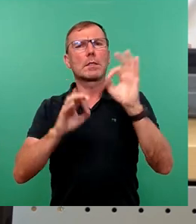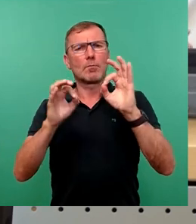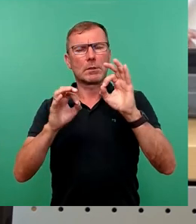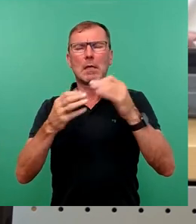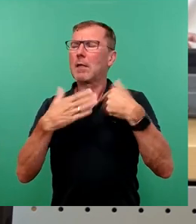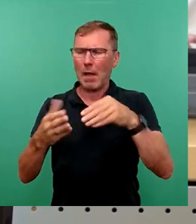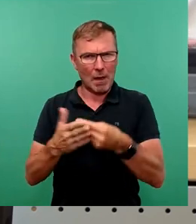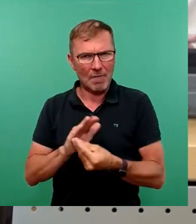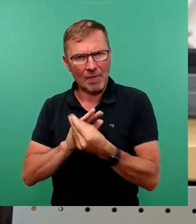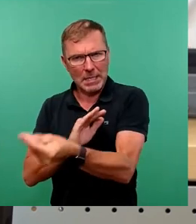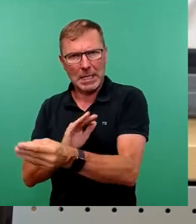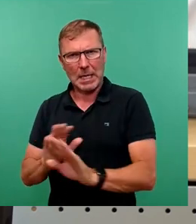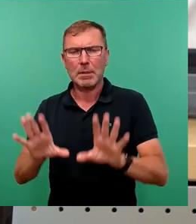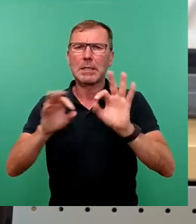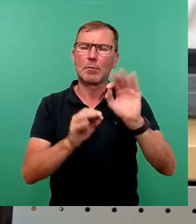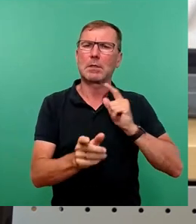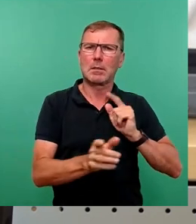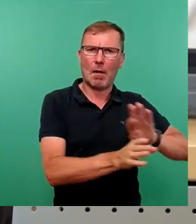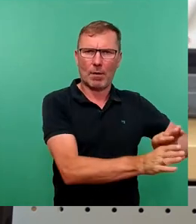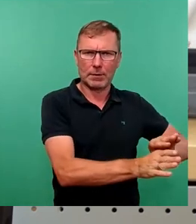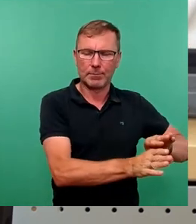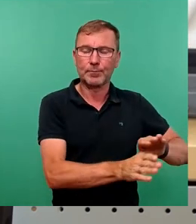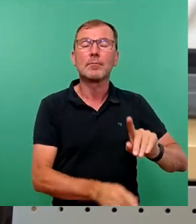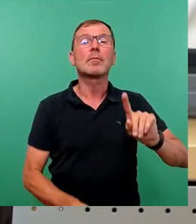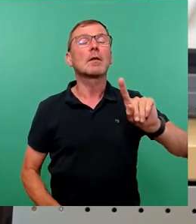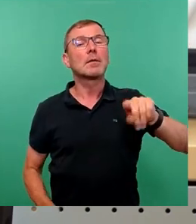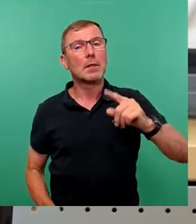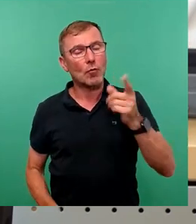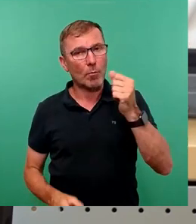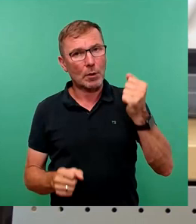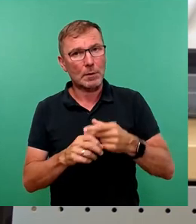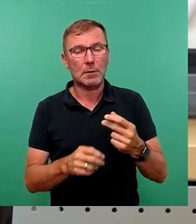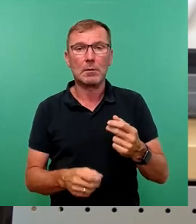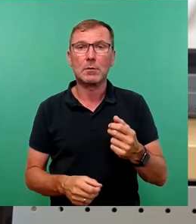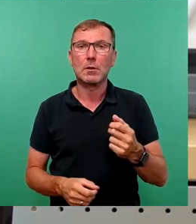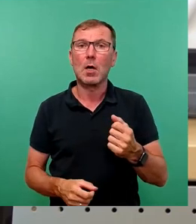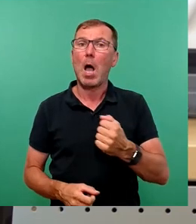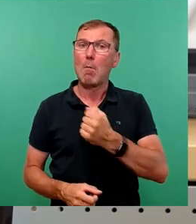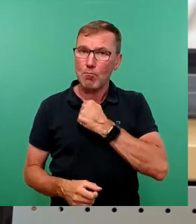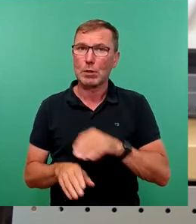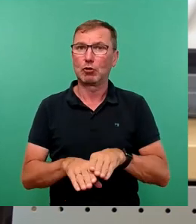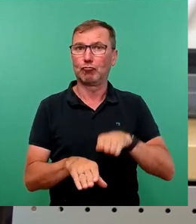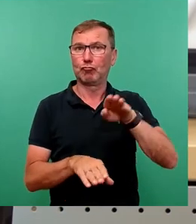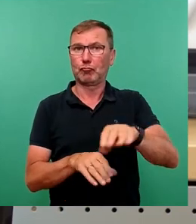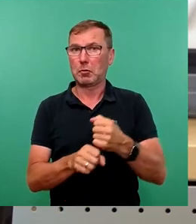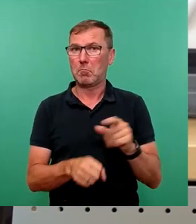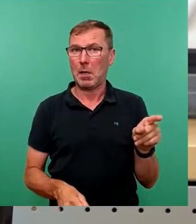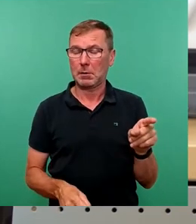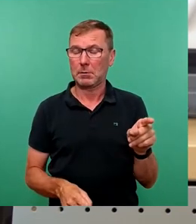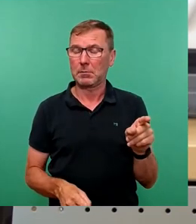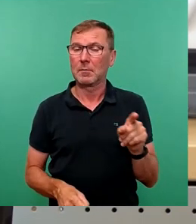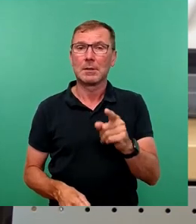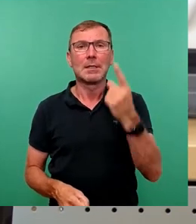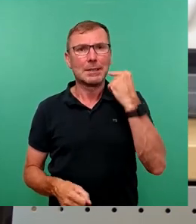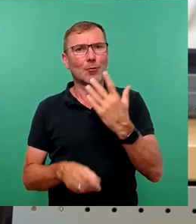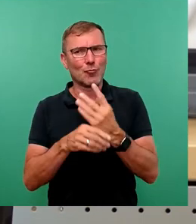werden. Der Oberbürgermeister hat dann einen sehr mutigen Schritt gemacht. Er hat nämlich das gemacht, was er letztes Mal